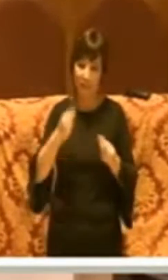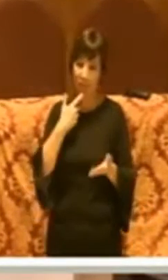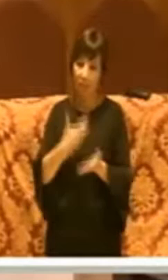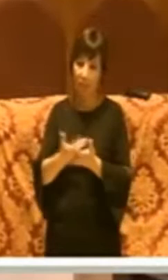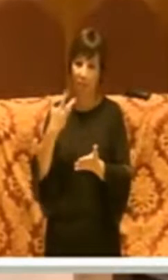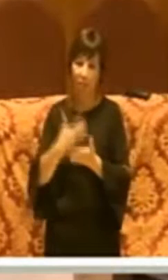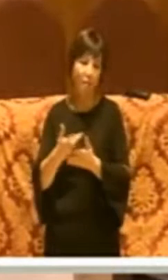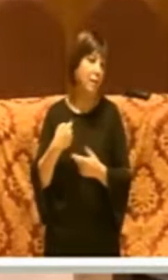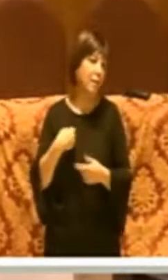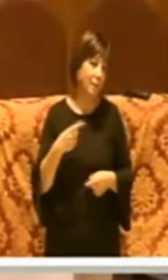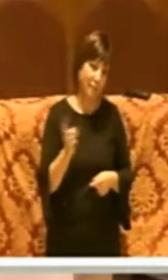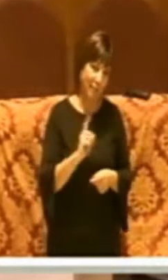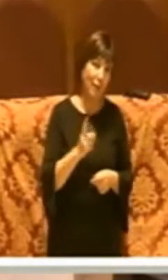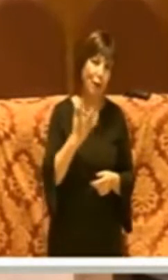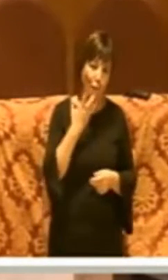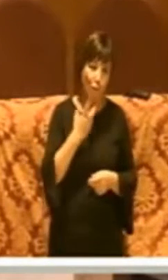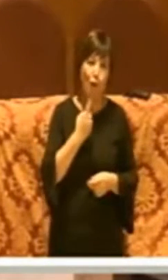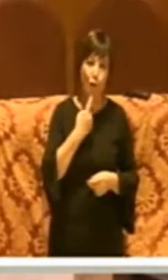voglio dire